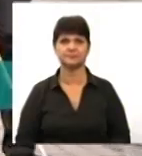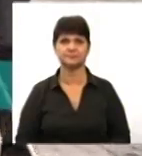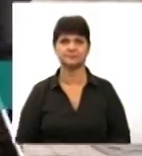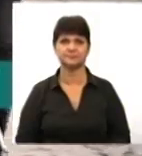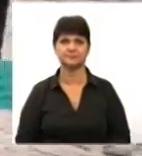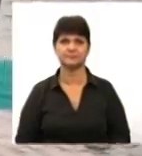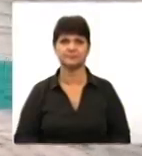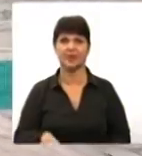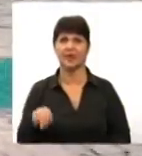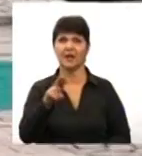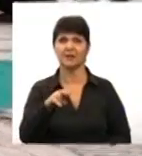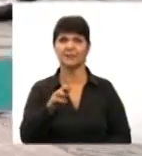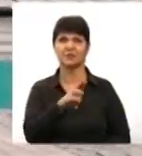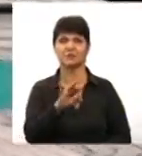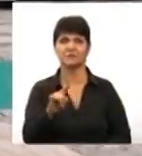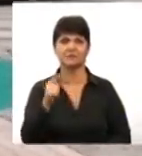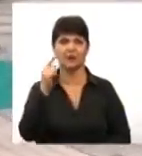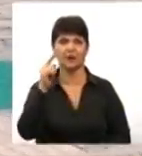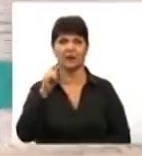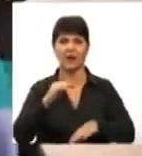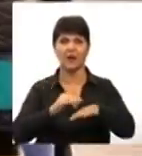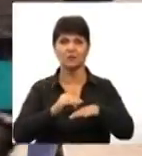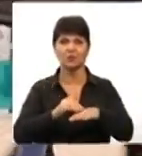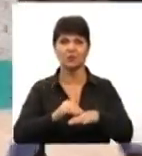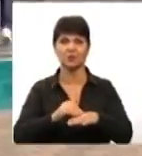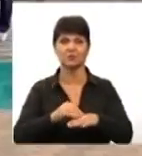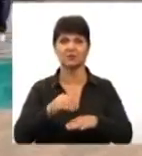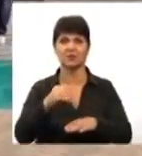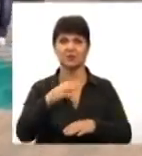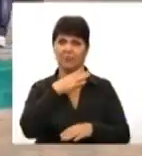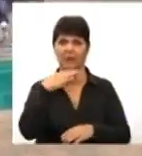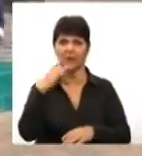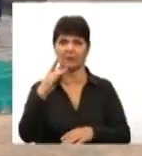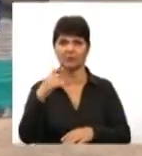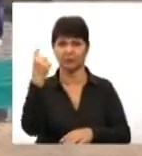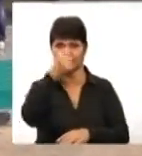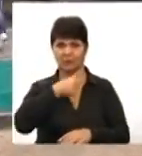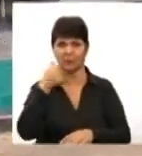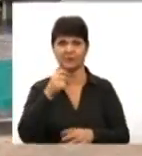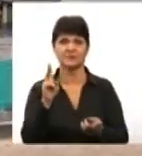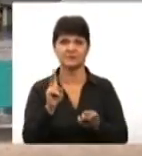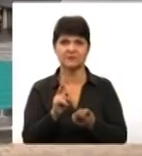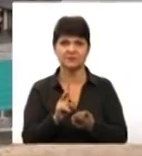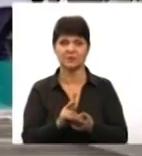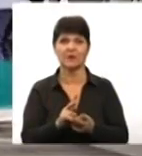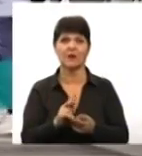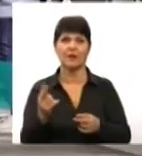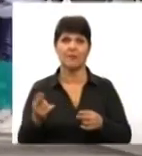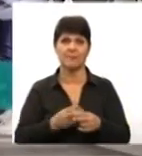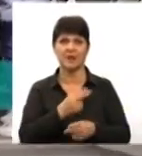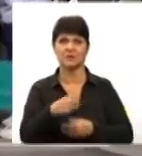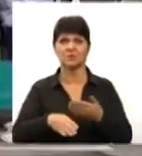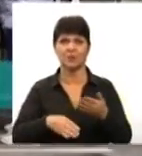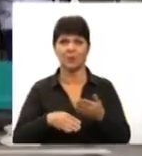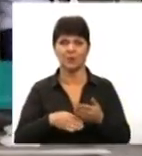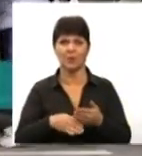Дмитро Шевченко на дотик світ сприймає вже не один десяток років. У звичайних місцях орієнтується легко. Втім, без допомоги сторонніх, каже, обійтись